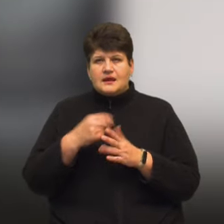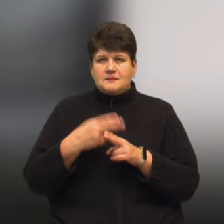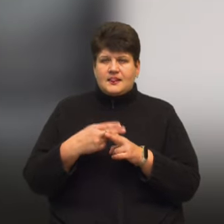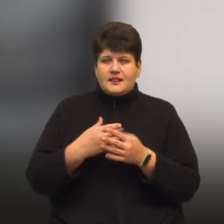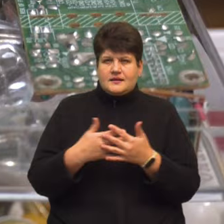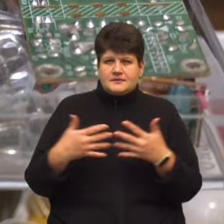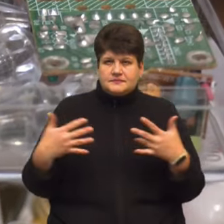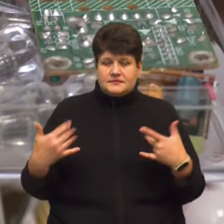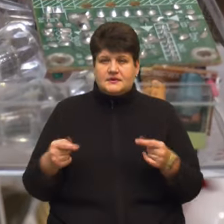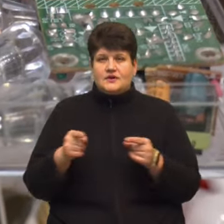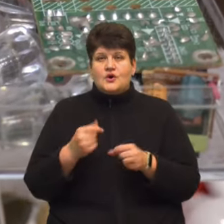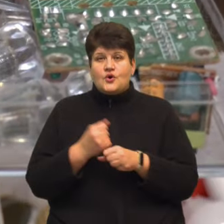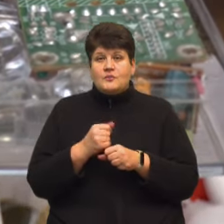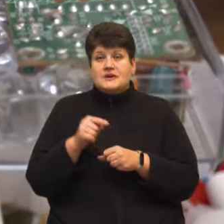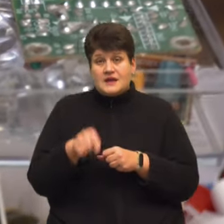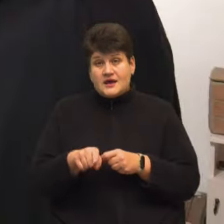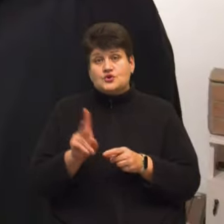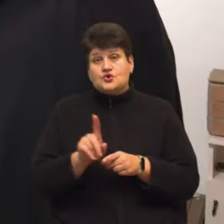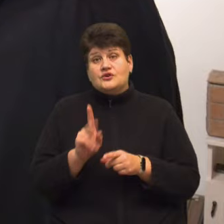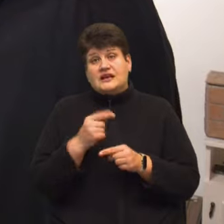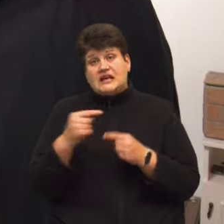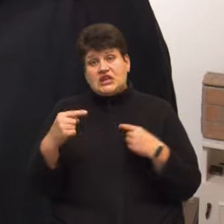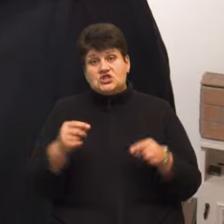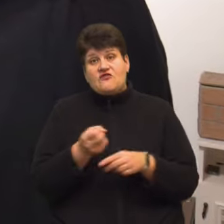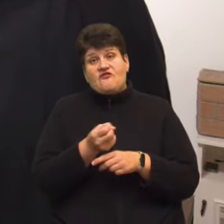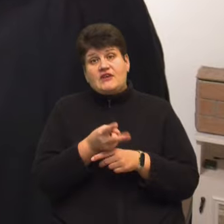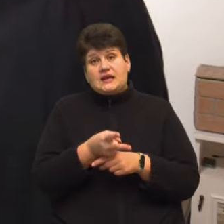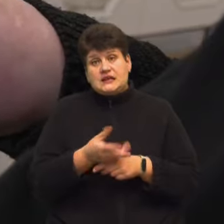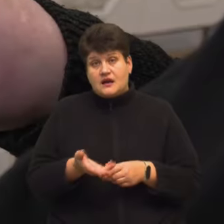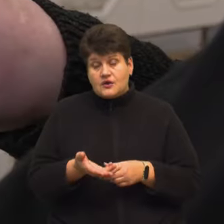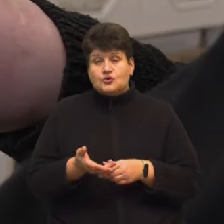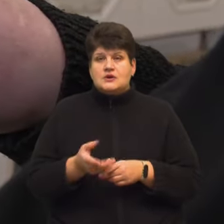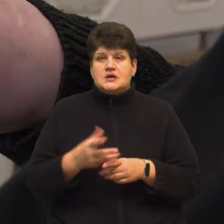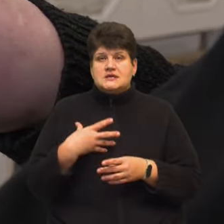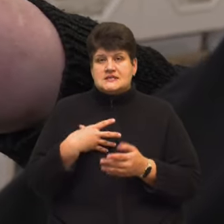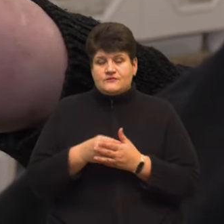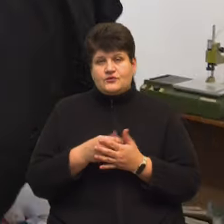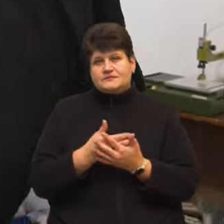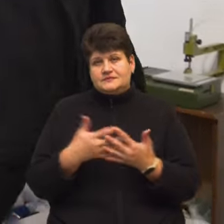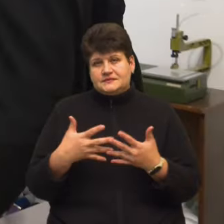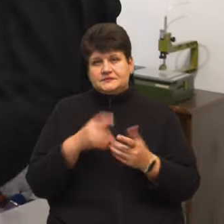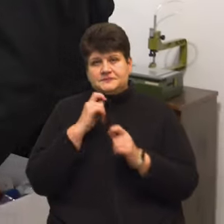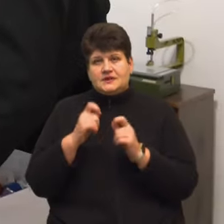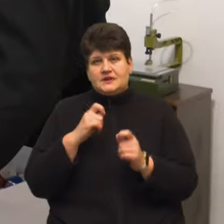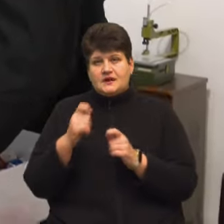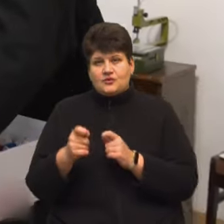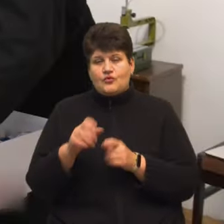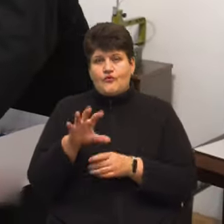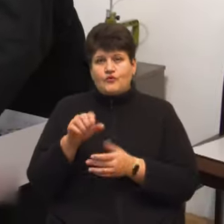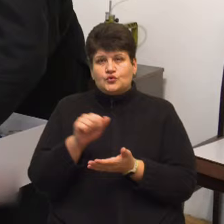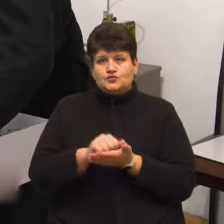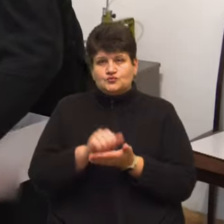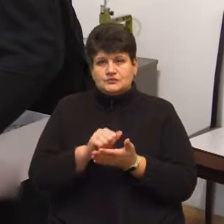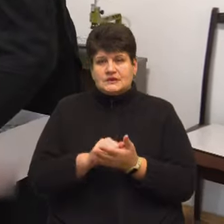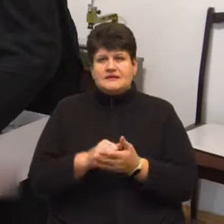створення зберігає те, що інші викидають у смітник. Свої вироби дарує. Їх фото публікує у соцмережах. Всякі зелізяки,